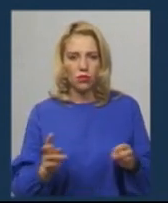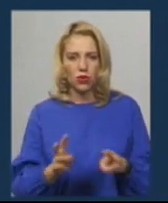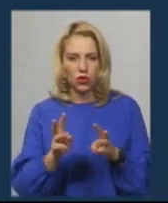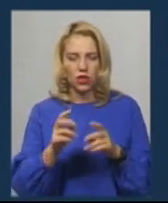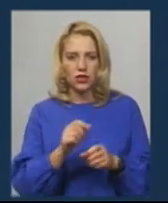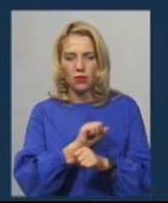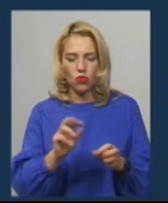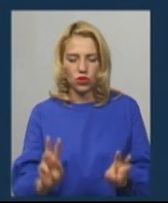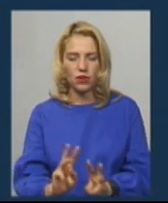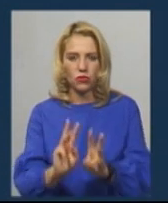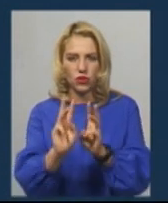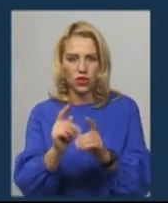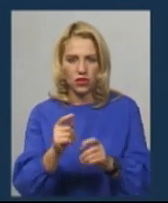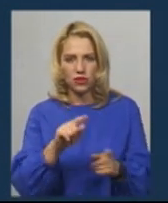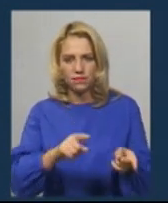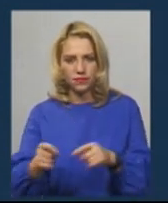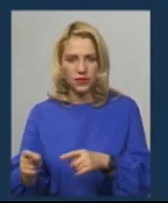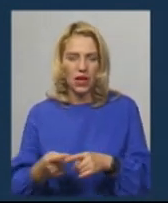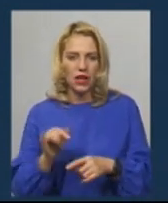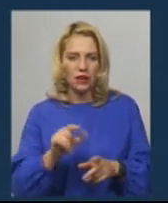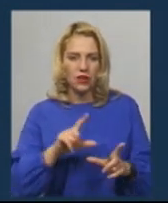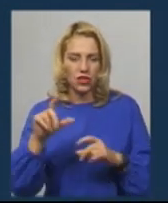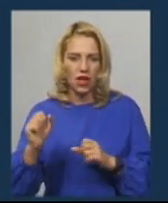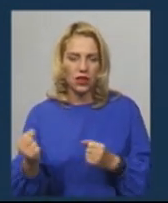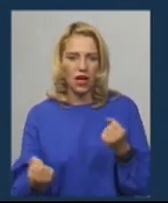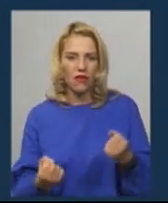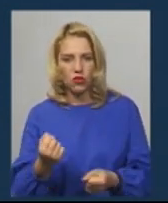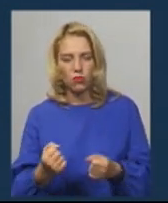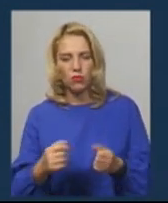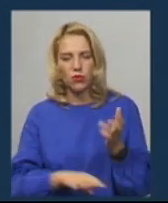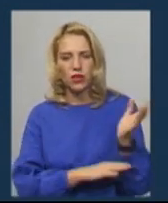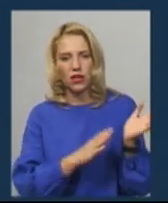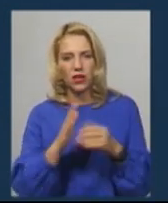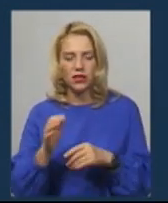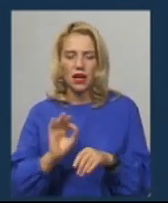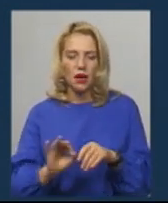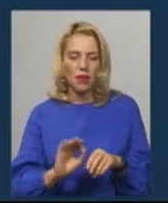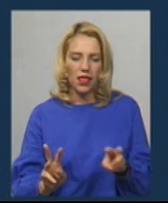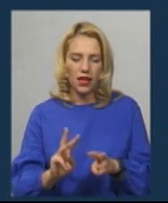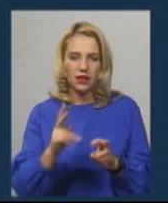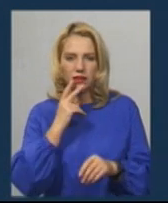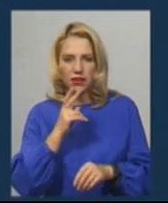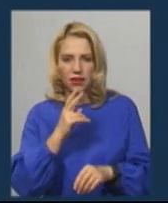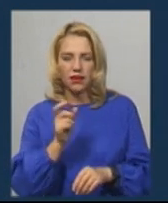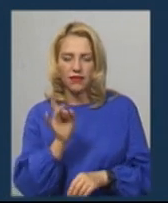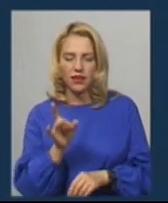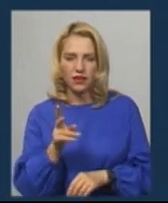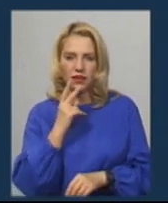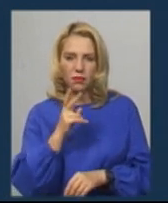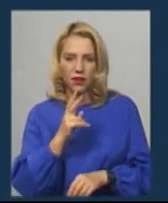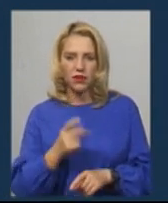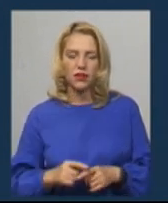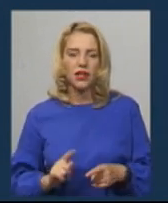розбивати багаття у лісах та лісопосадках, заїжджати автомобілем до лісу, палити і кидати у лісі та лісопосадках непогашені стерники або